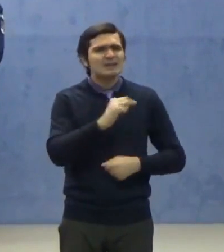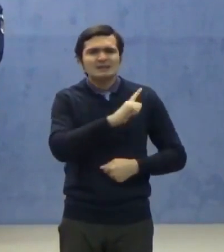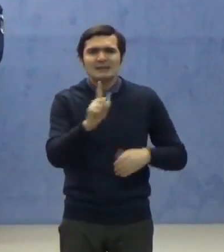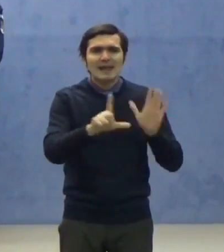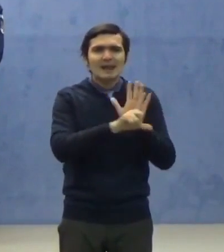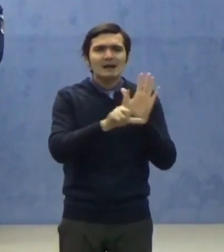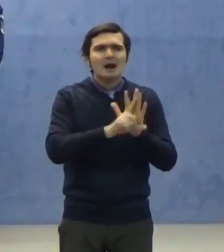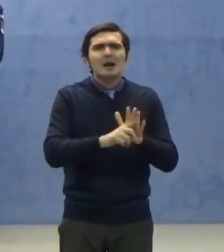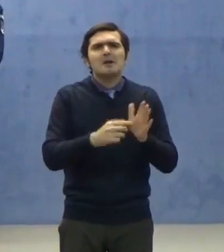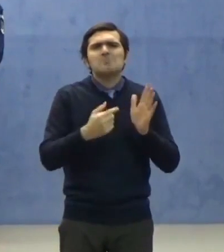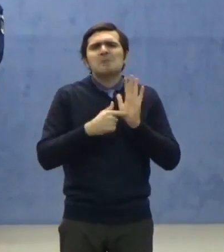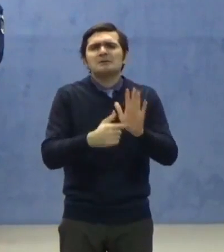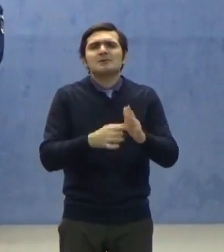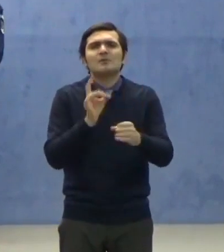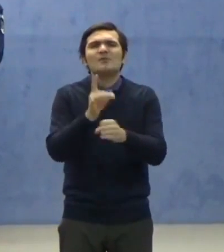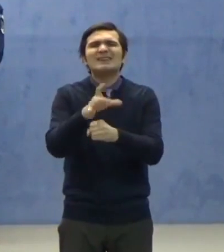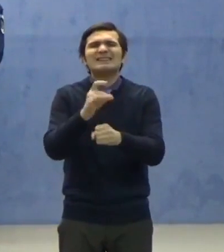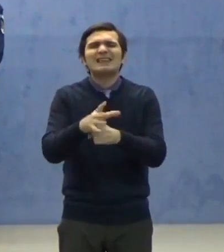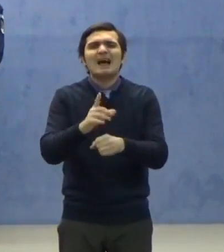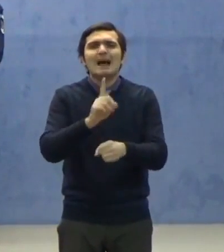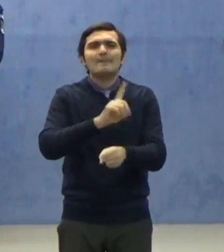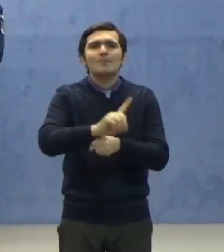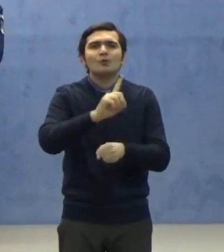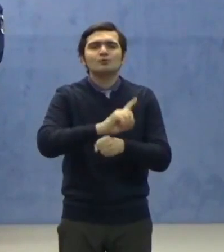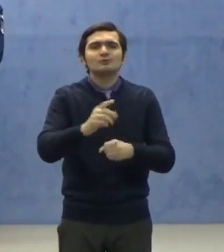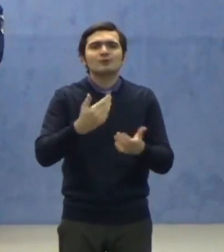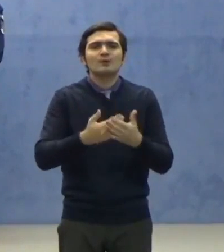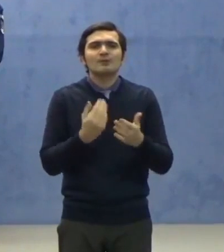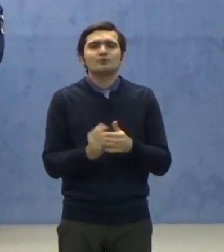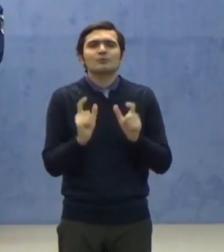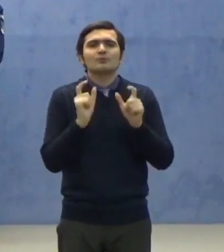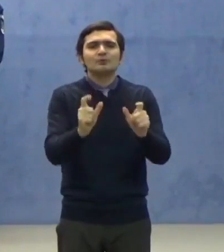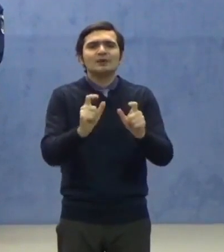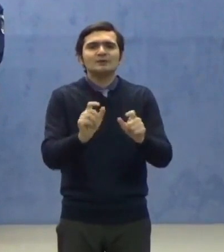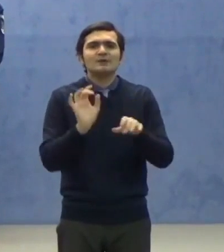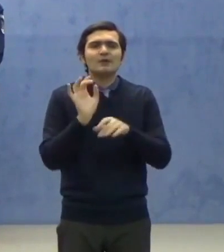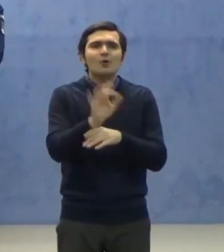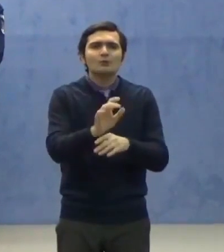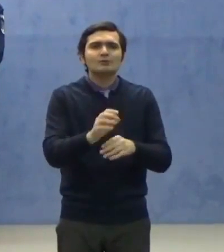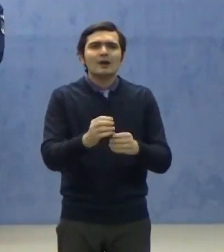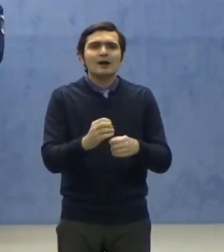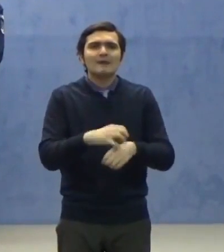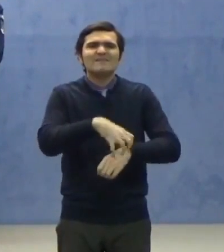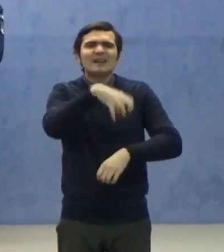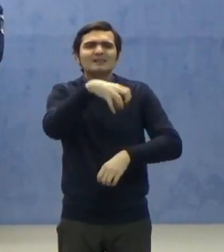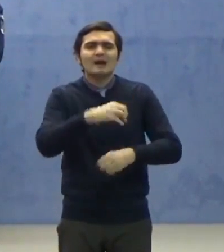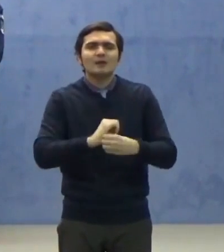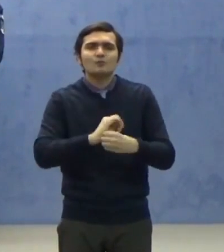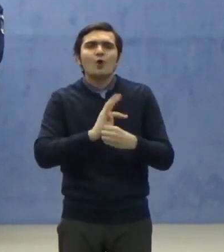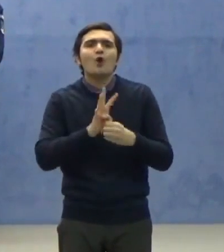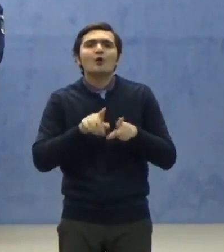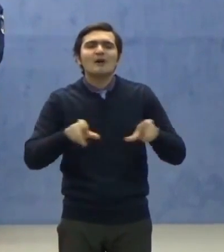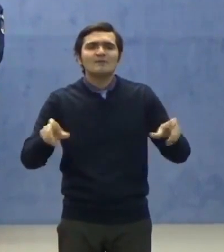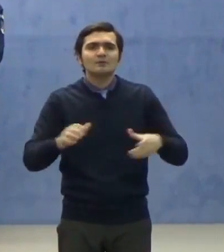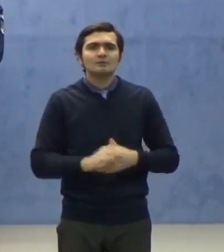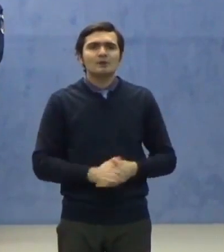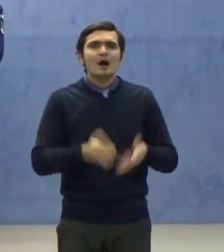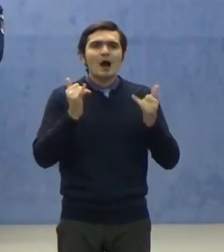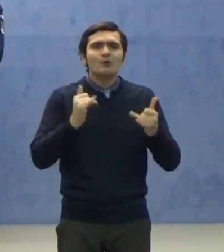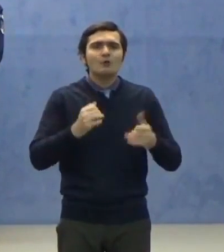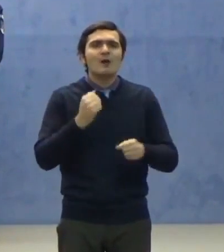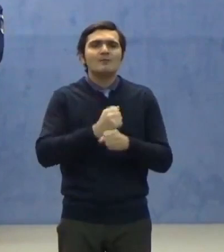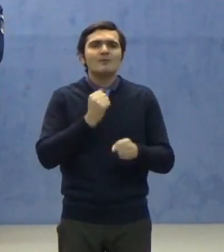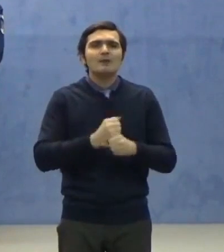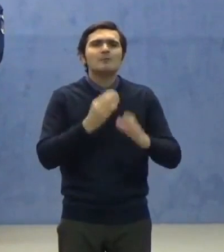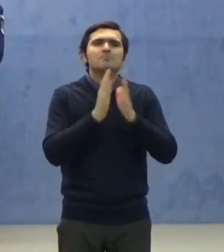legătură cu vânzarea produselor de protecție împotriva infectării cu noul coronavirus. Fac apel la cetățenii să